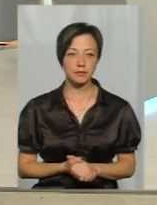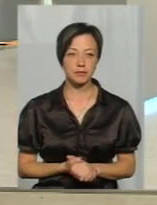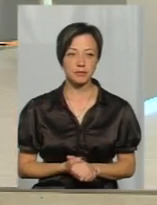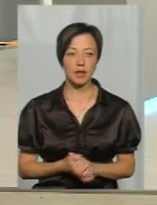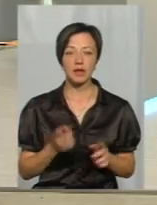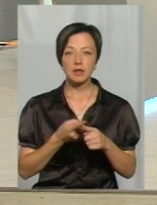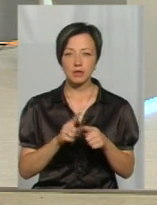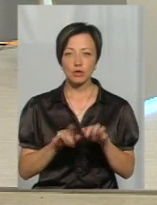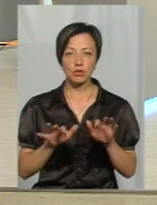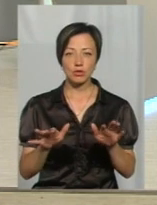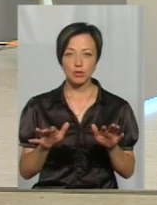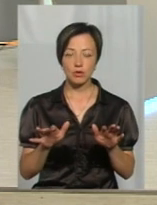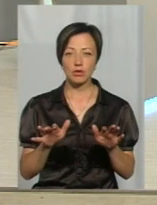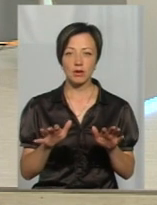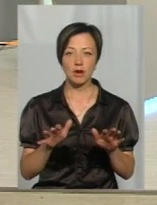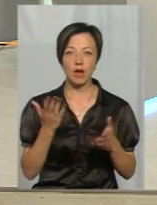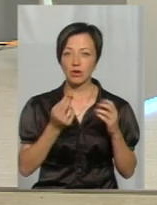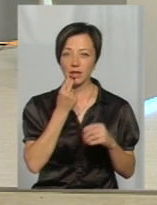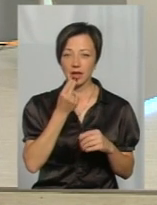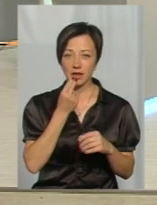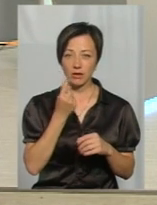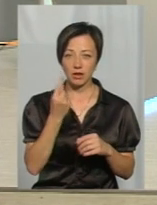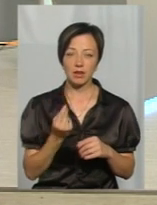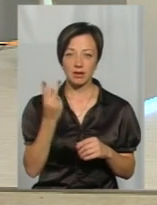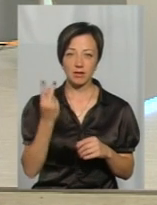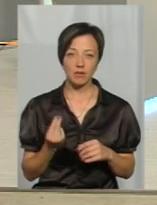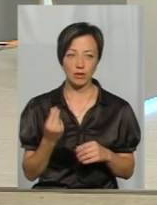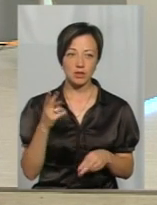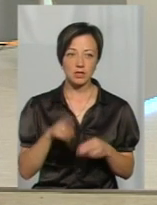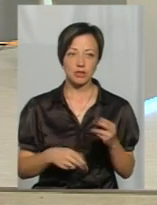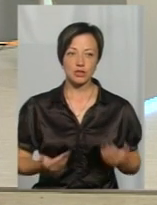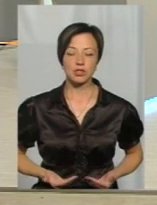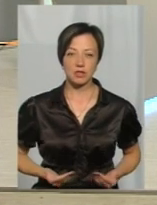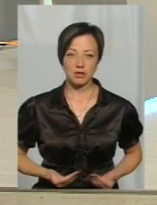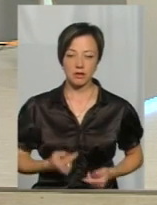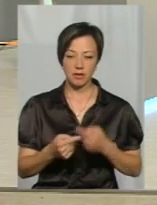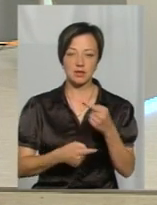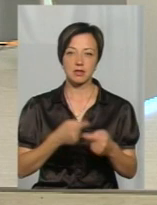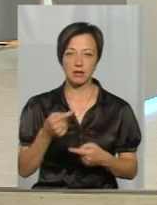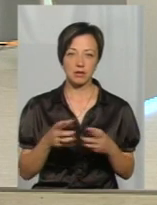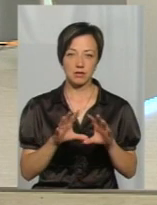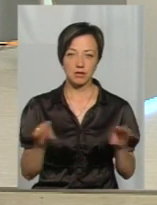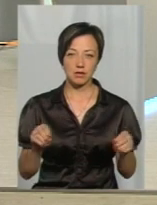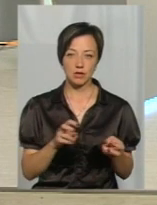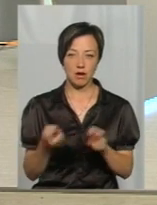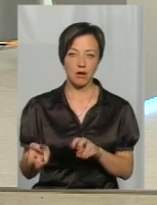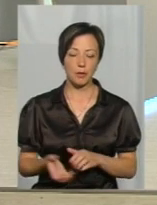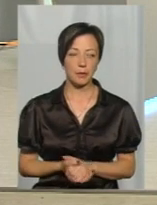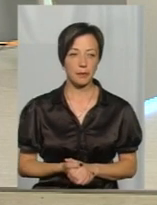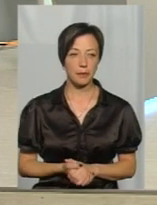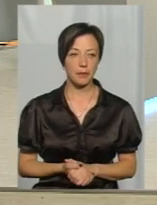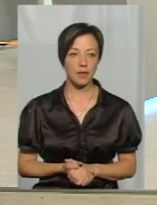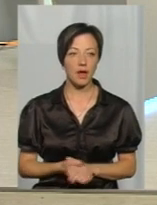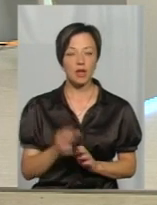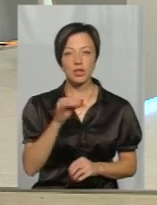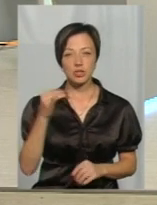цей жучок, там, він день другий не поїв, та він, і в нього закінчується життєвий цикл, скажімо так. Він помирає. А скажіть, а